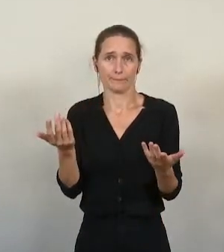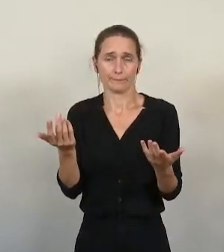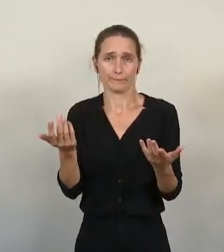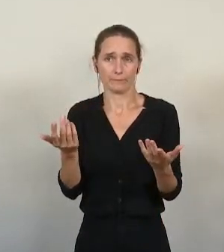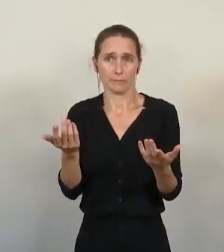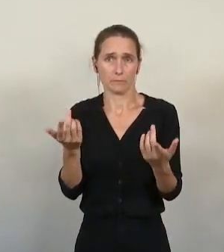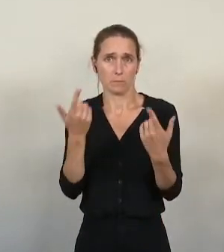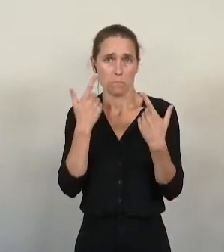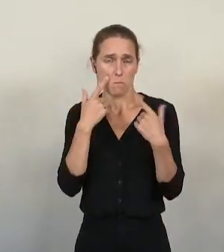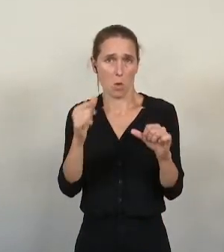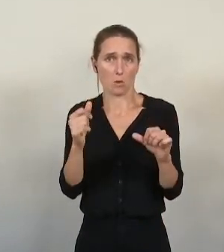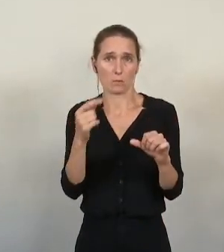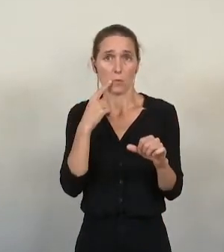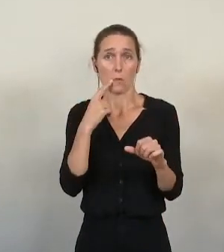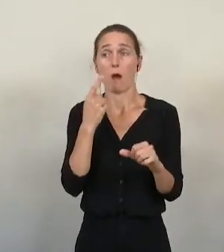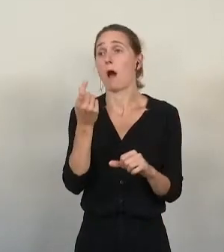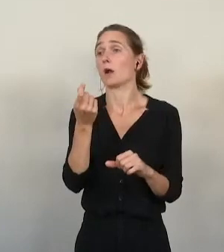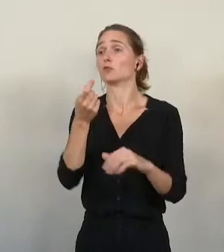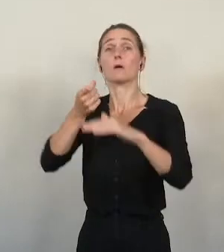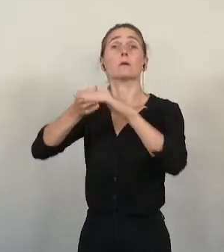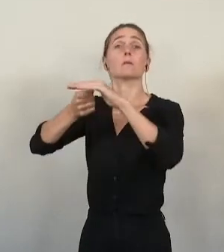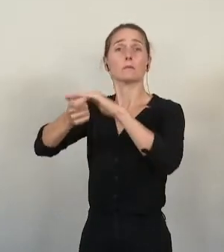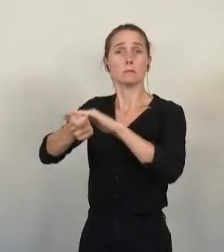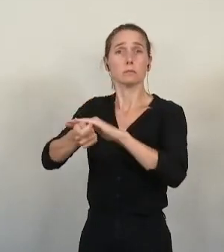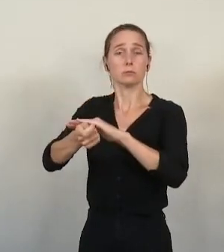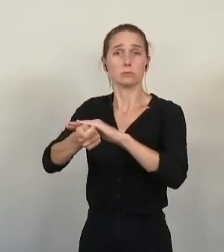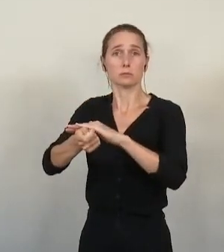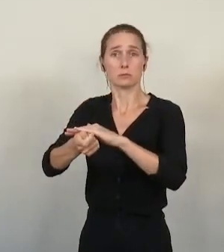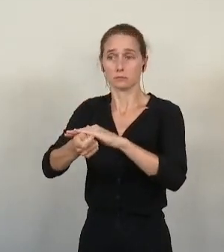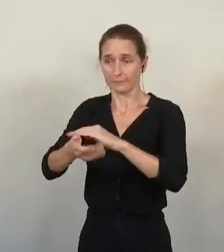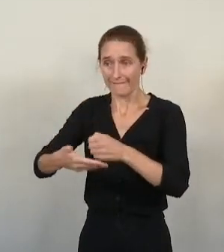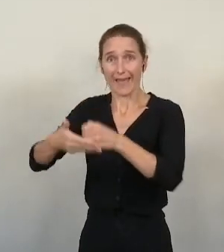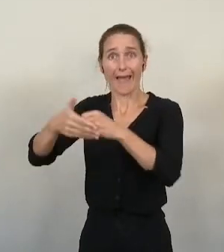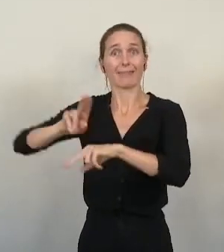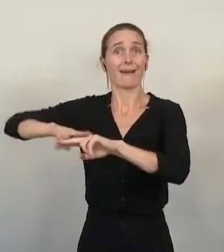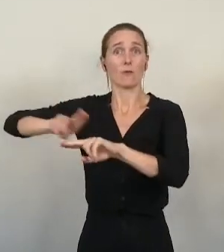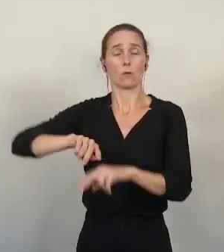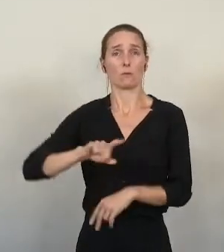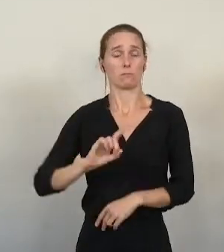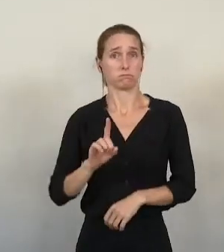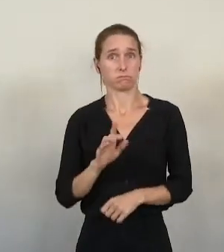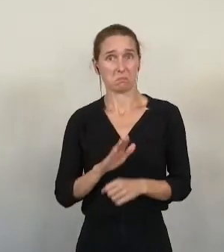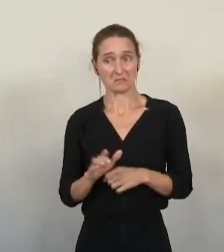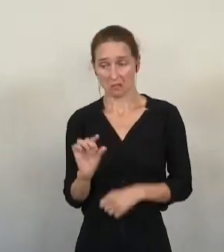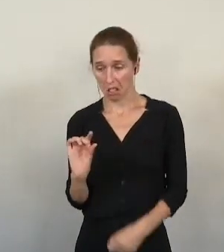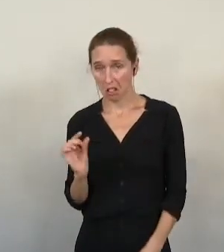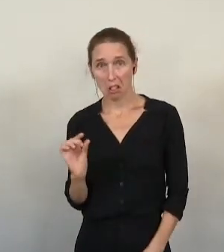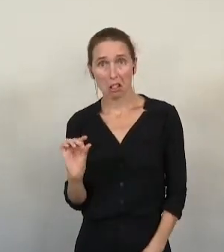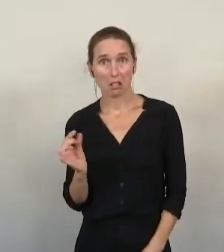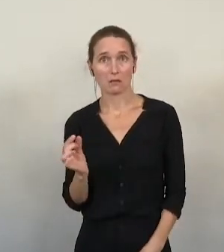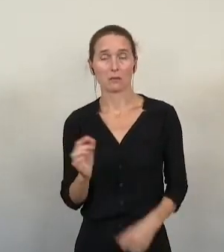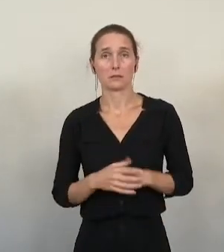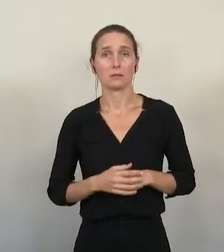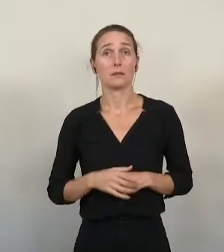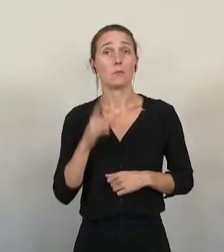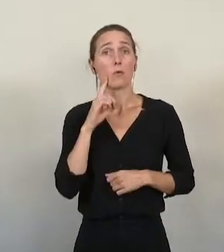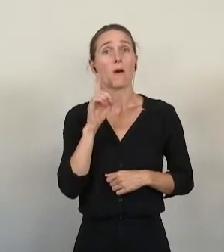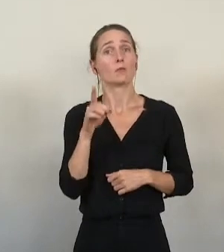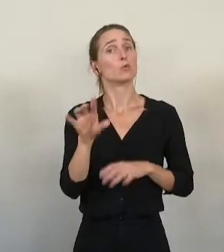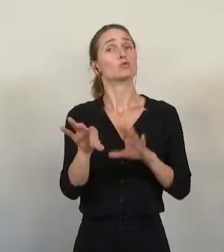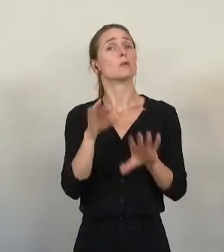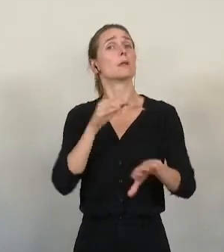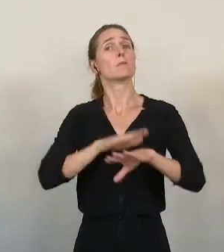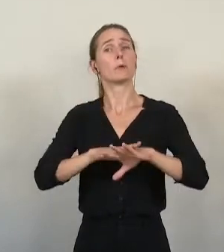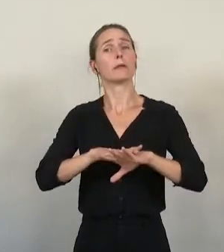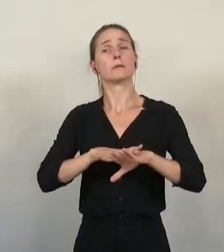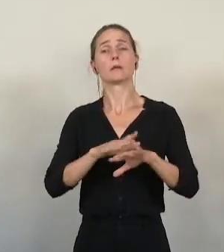d'aide sont insuffisants pour véritablement inciter à la rénovation. Car vous faites le choix d'une politique d'attribution qui,